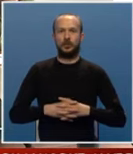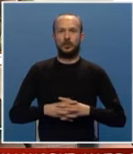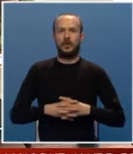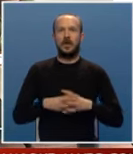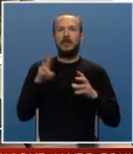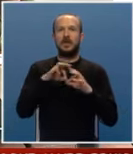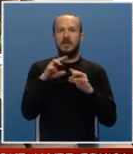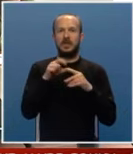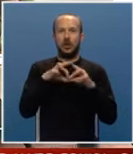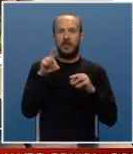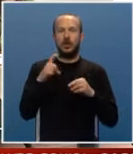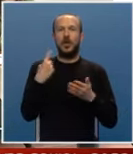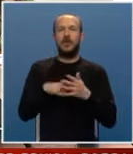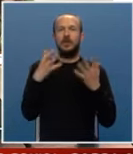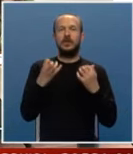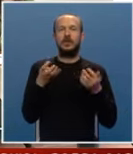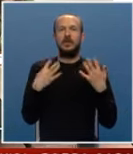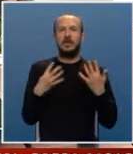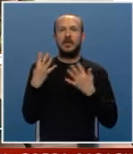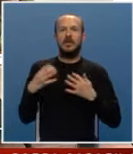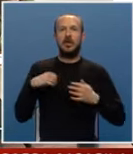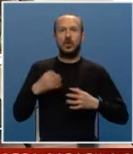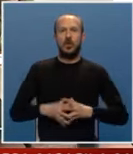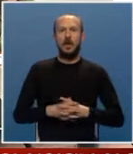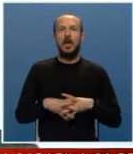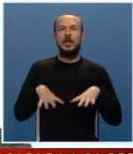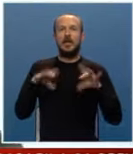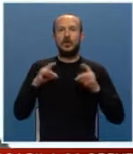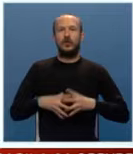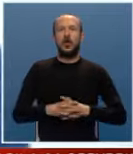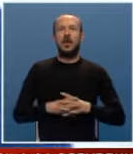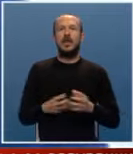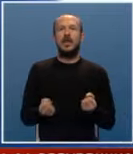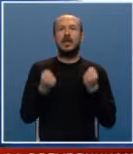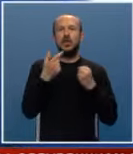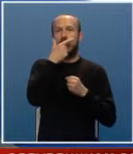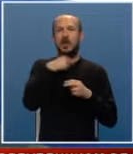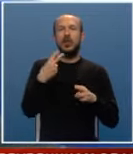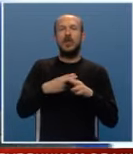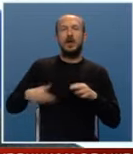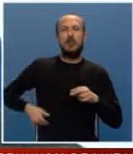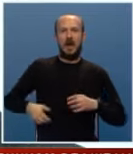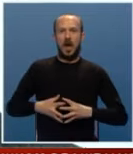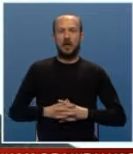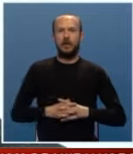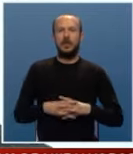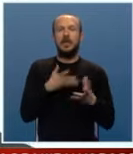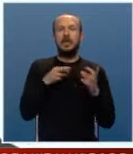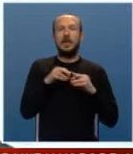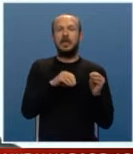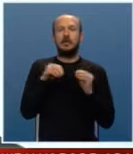Vladimir Ustanojeviću 1999. godine je diagnostifikovan je teški oblik oboljenja bubrega. Za